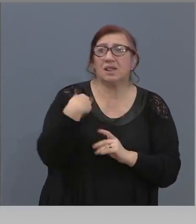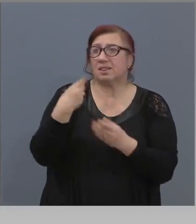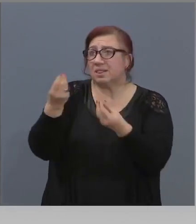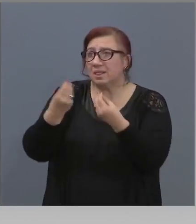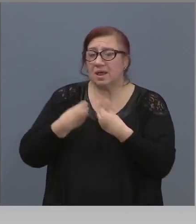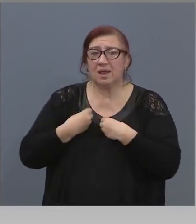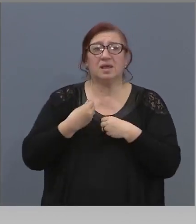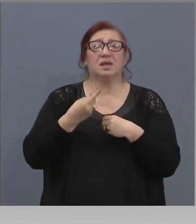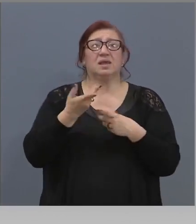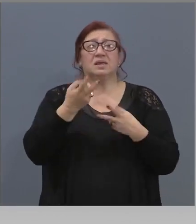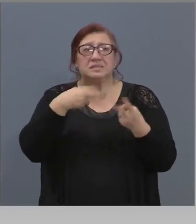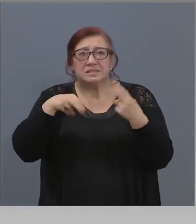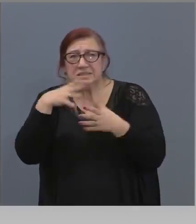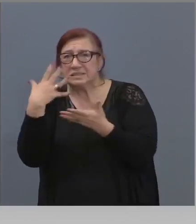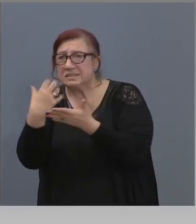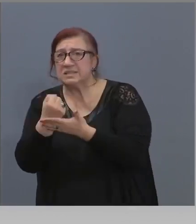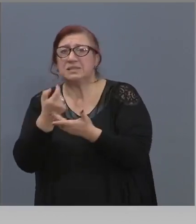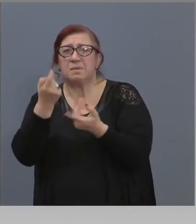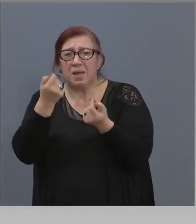да се намери.